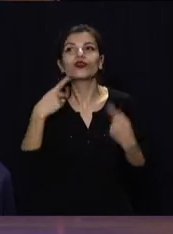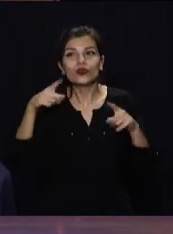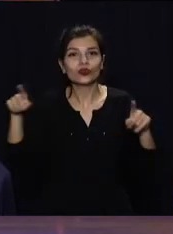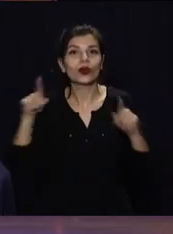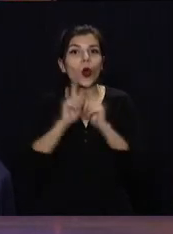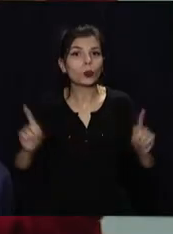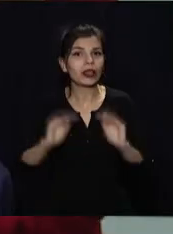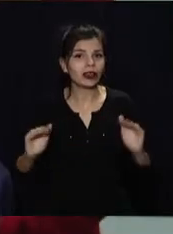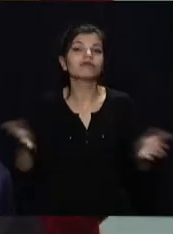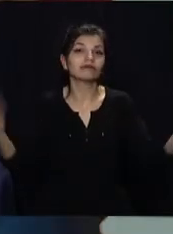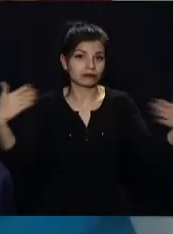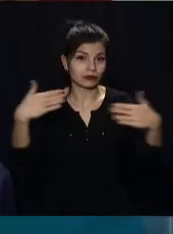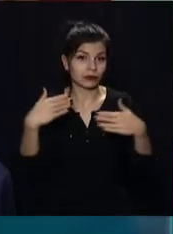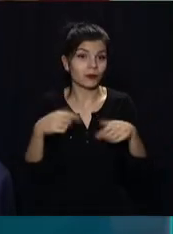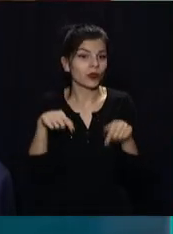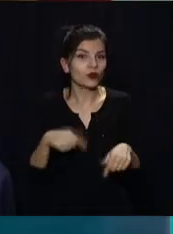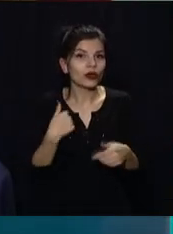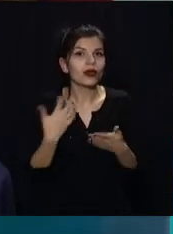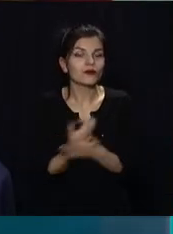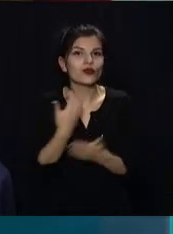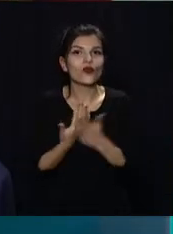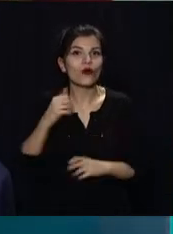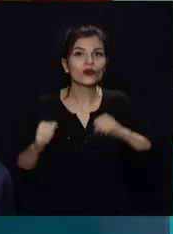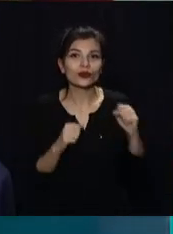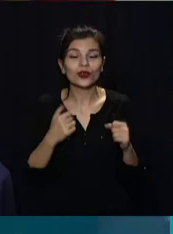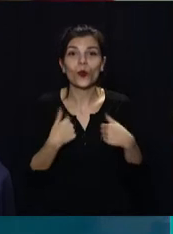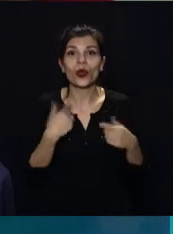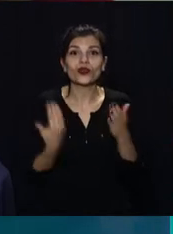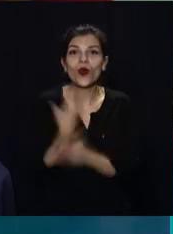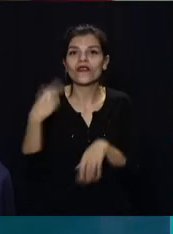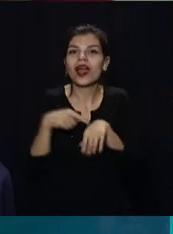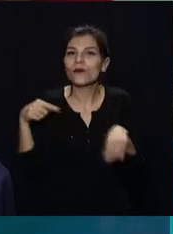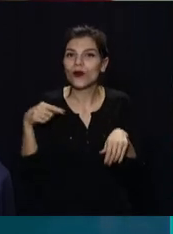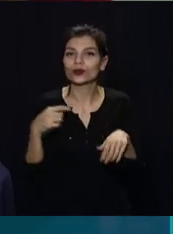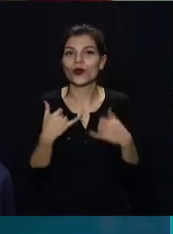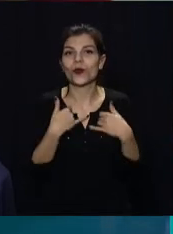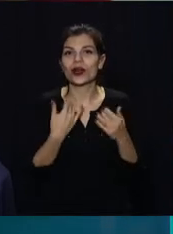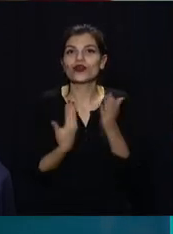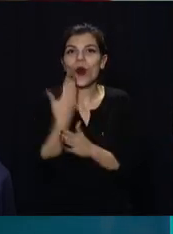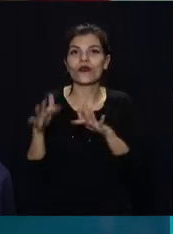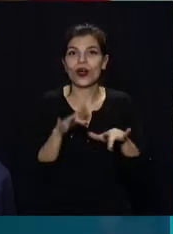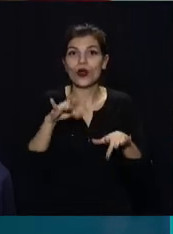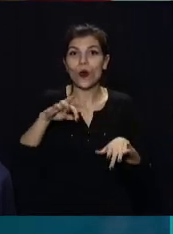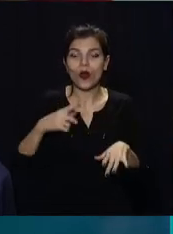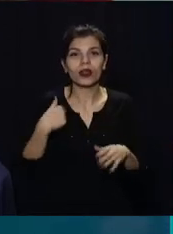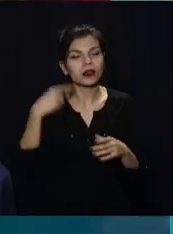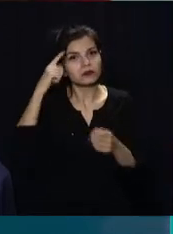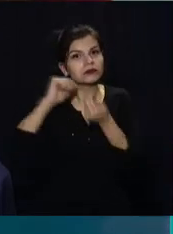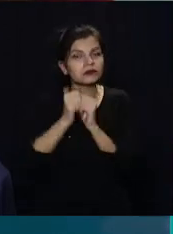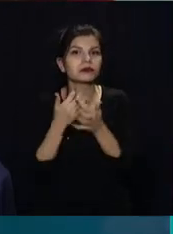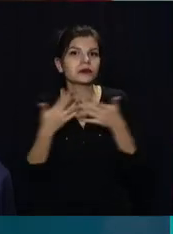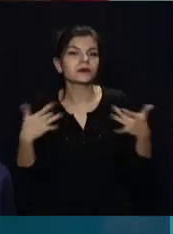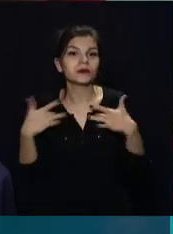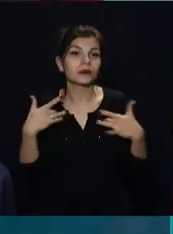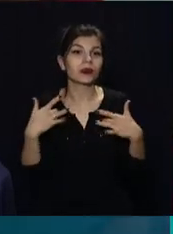інші особливі діти. Тут я приобрел нових друзей, у мене нові емоції, у мене нові ролі. Я особливо дуже багато ролі,